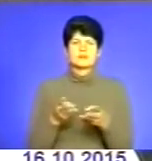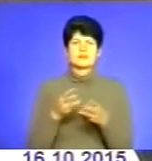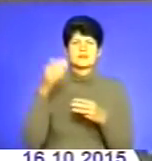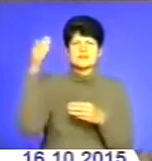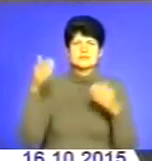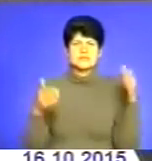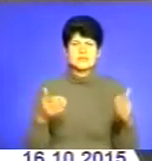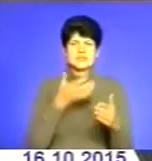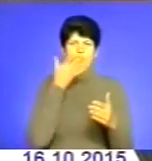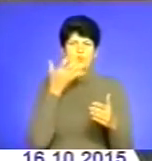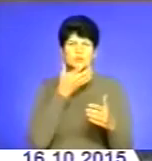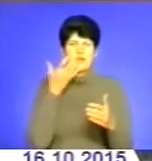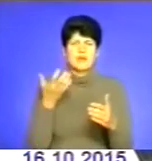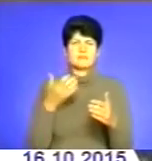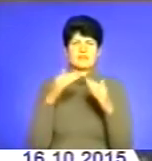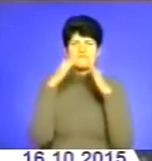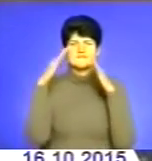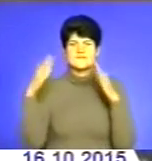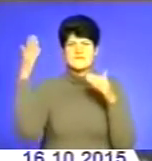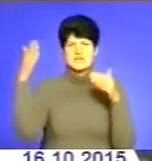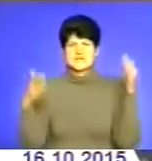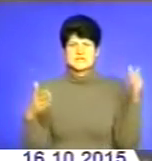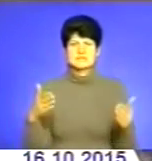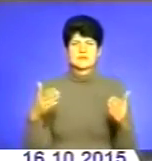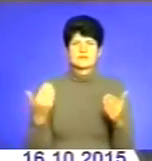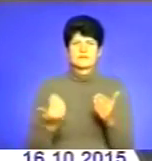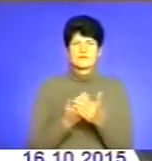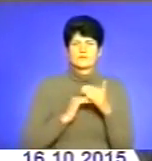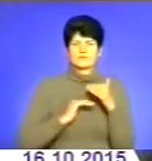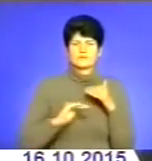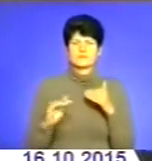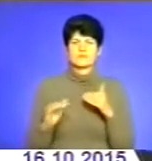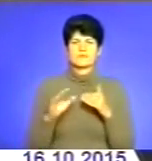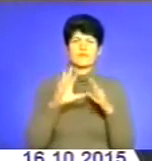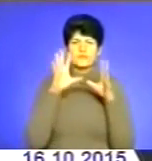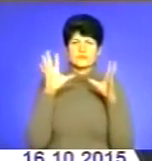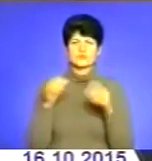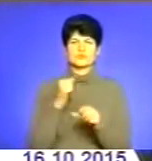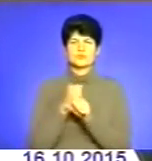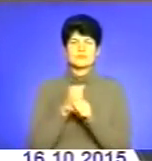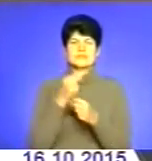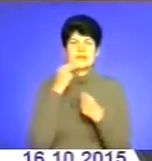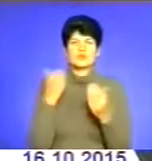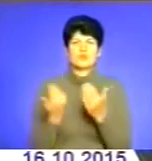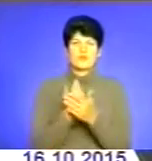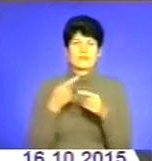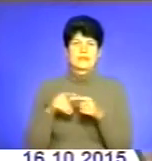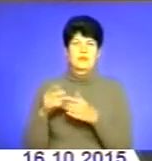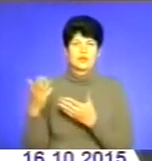стіни, утеплення фасаду, новий ідеально тепловий пункт. Тобто, зроблений за кращими новими технологіями,